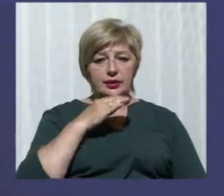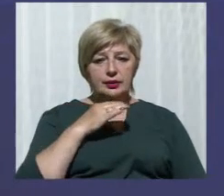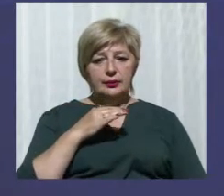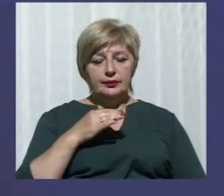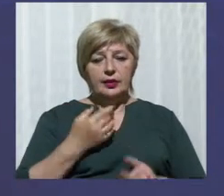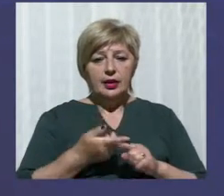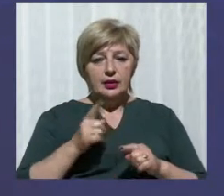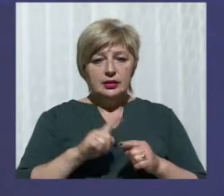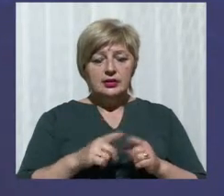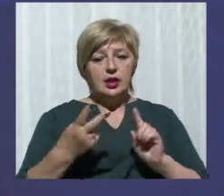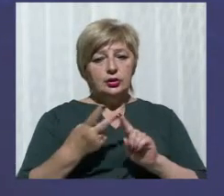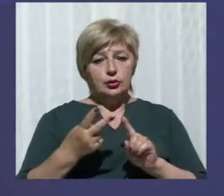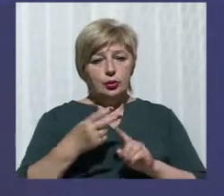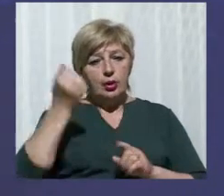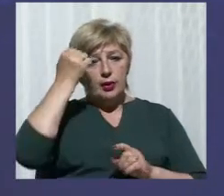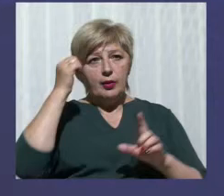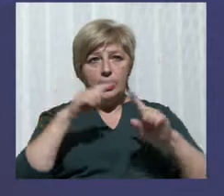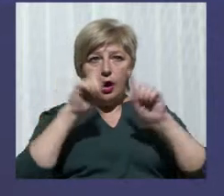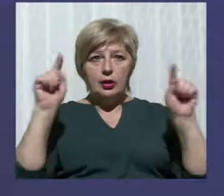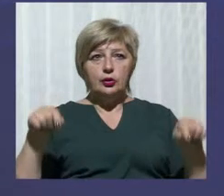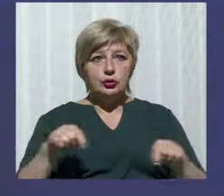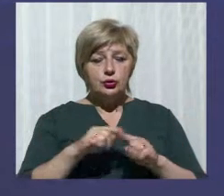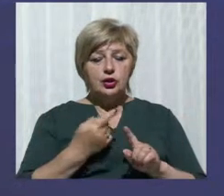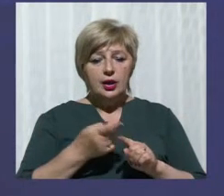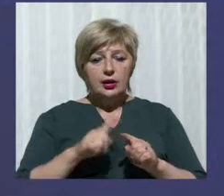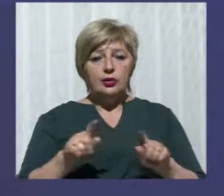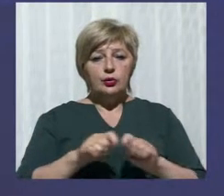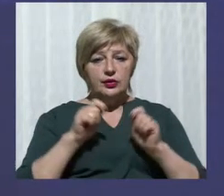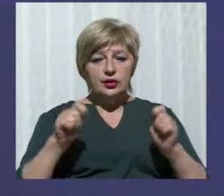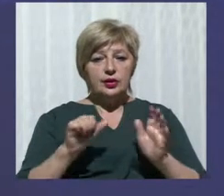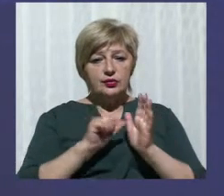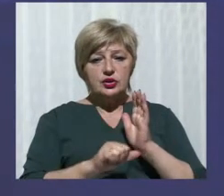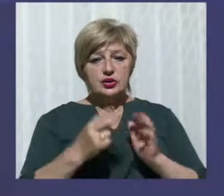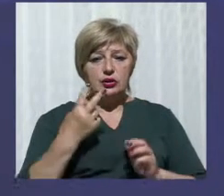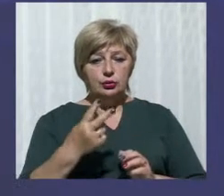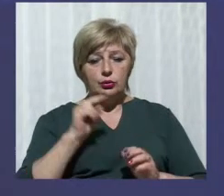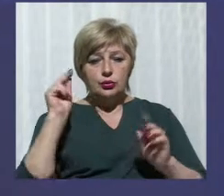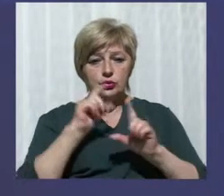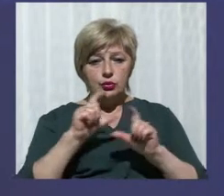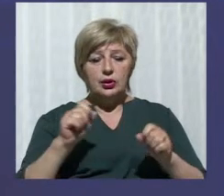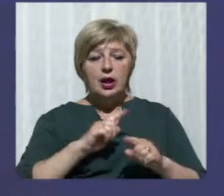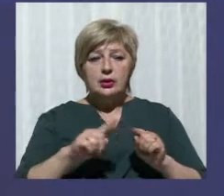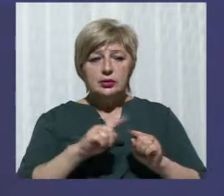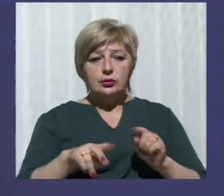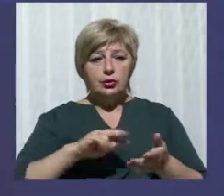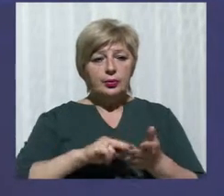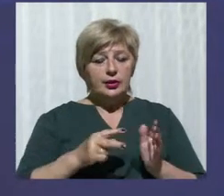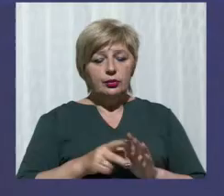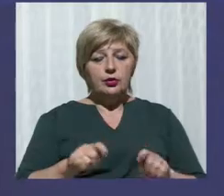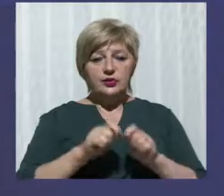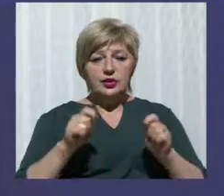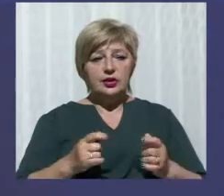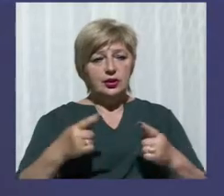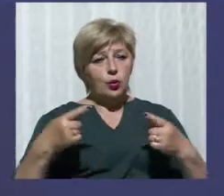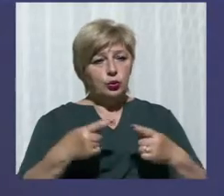Це друга меморіальна дошка, яку відкрили у 62-й школі. Скоро планують відкрити куток пошани інших загибих